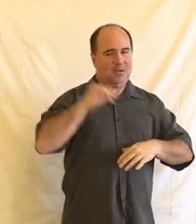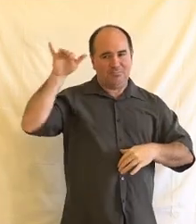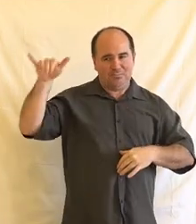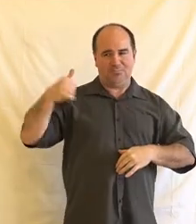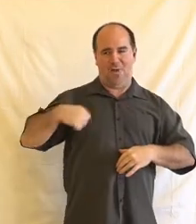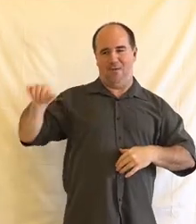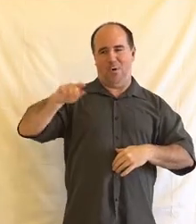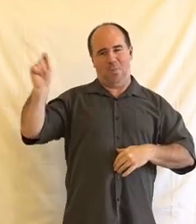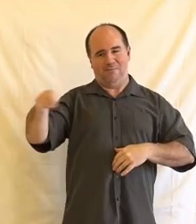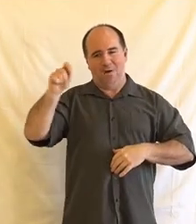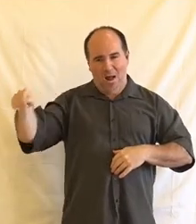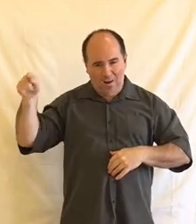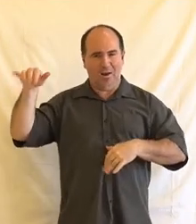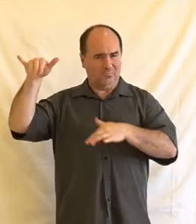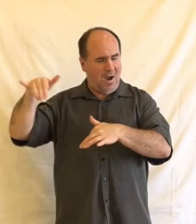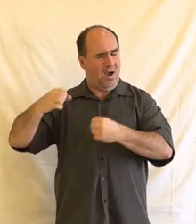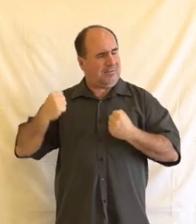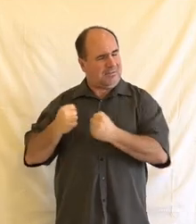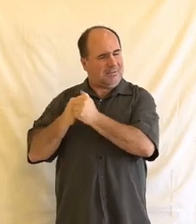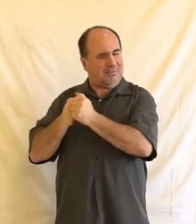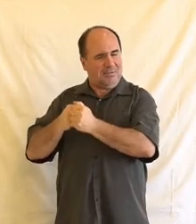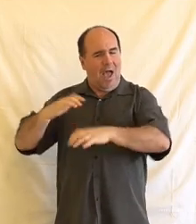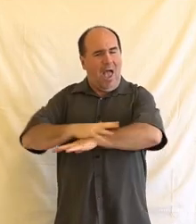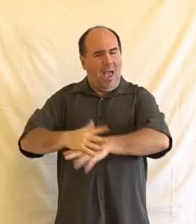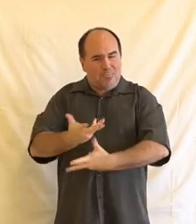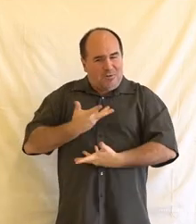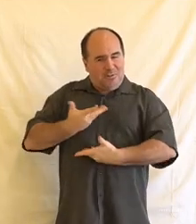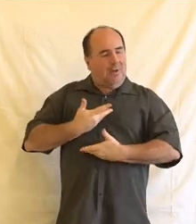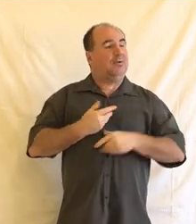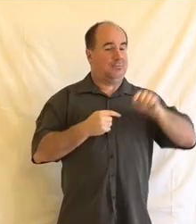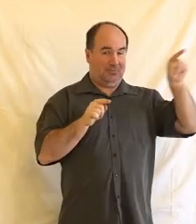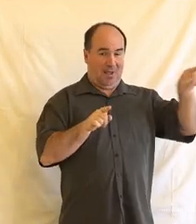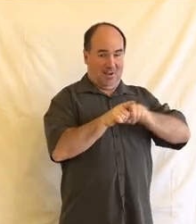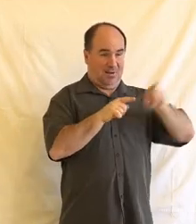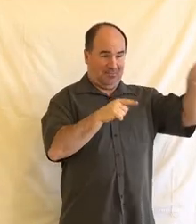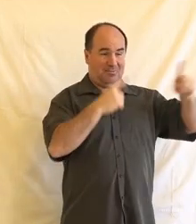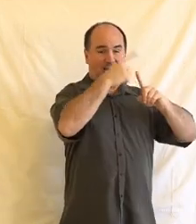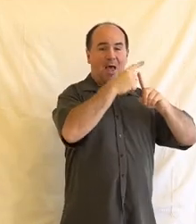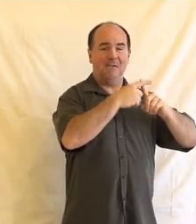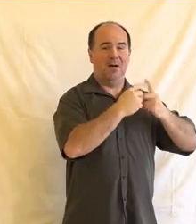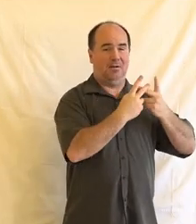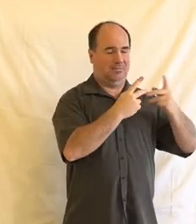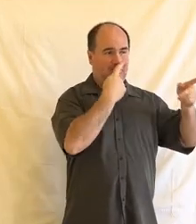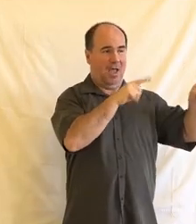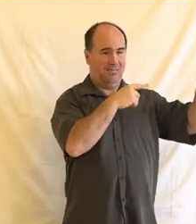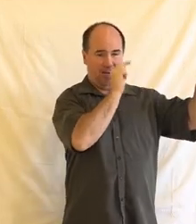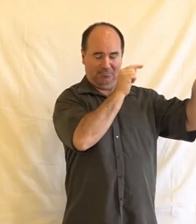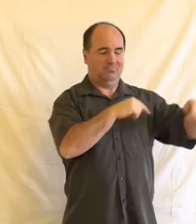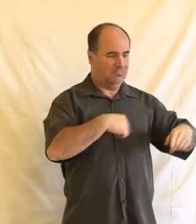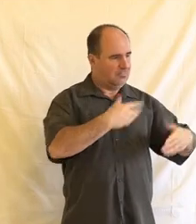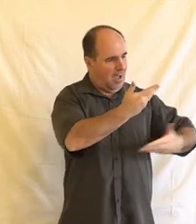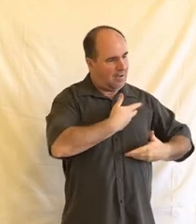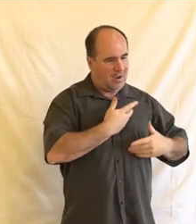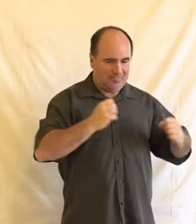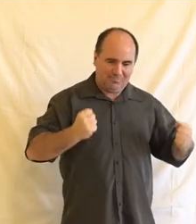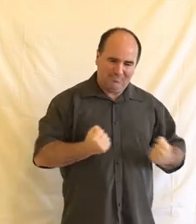Evropě a druhé možná někde na Tajvanu. Vlastně vybudit v lidech, že je nezbytné důsledku toho strachu